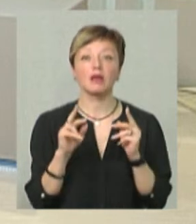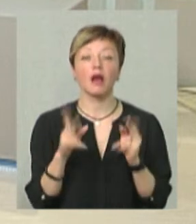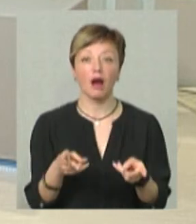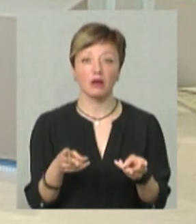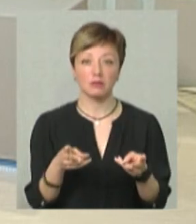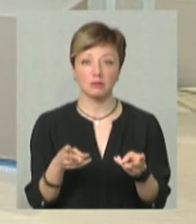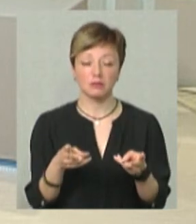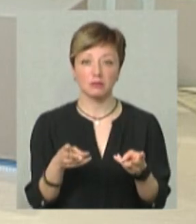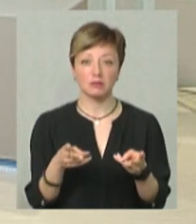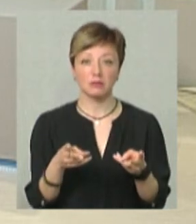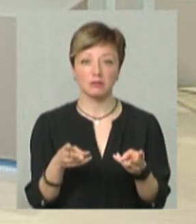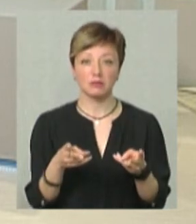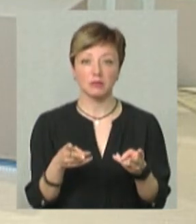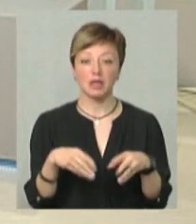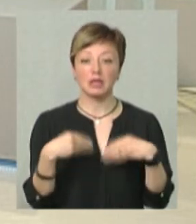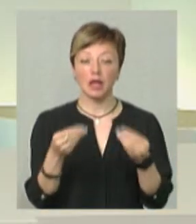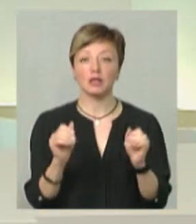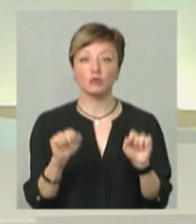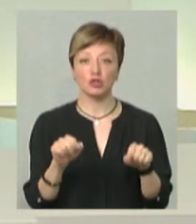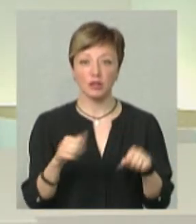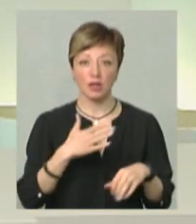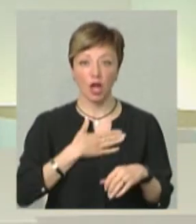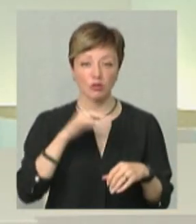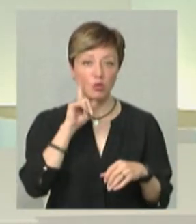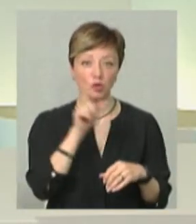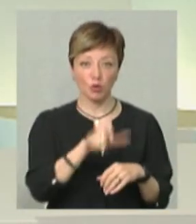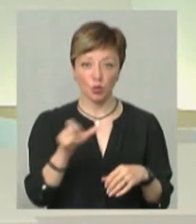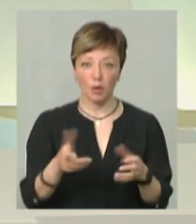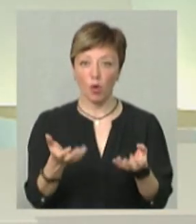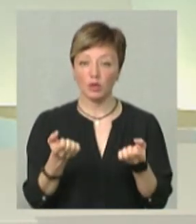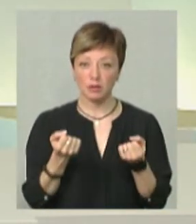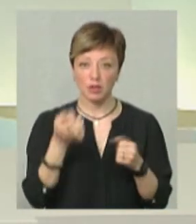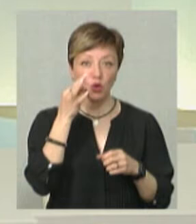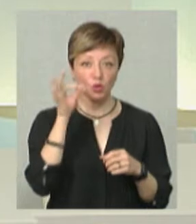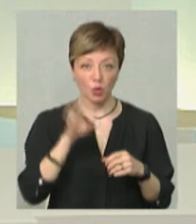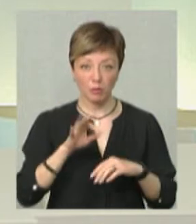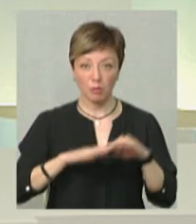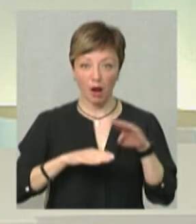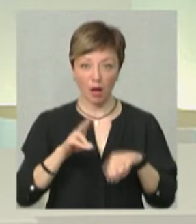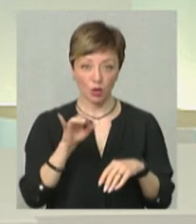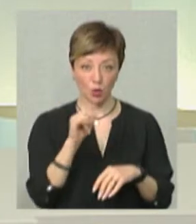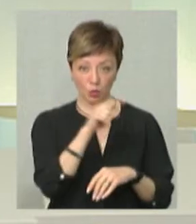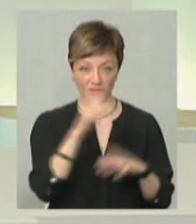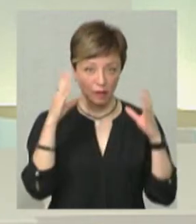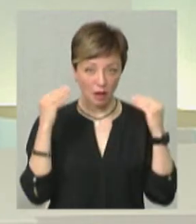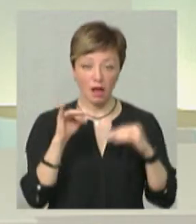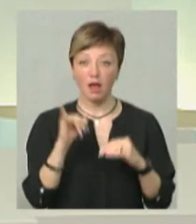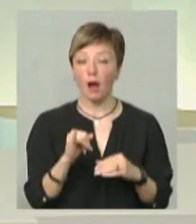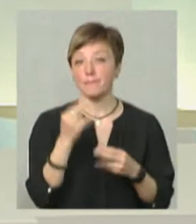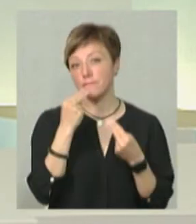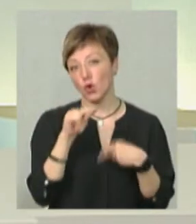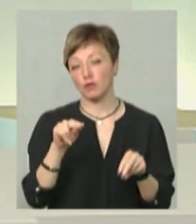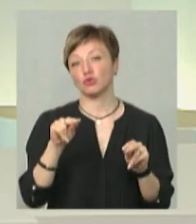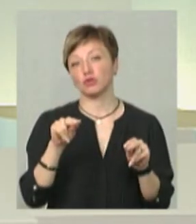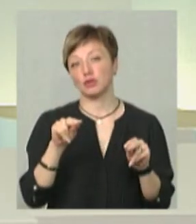як, так би мовити, дати можливість нашим молодим людям отримати досвід і практику в Нідерландах і як